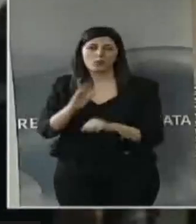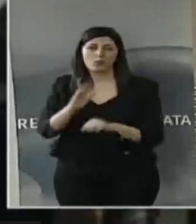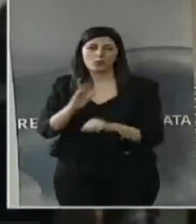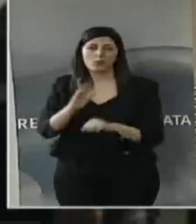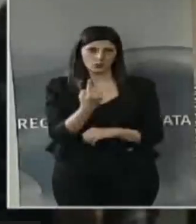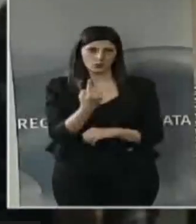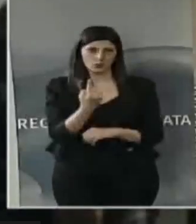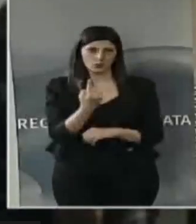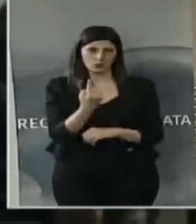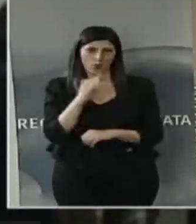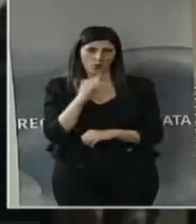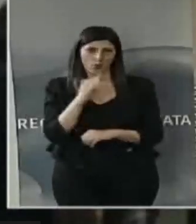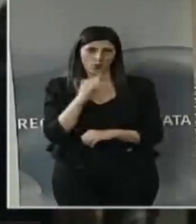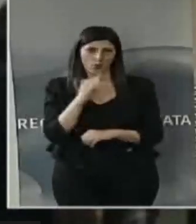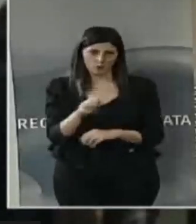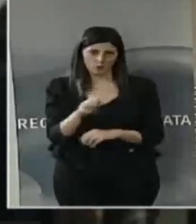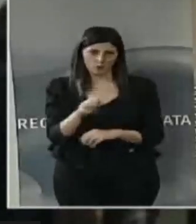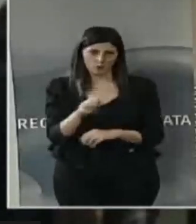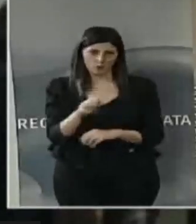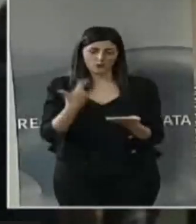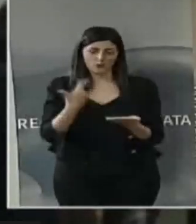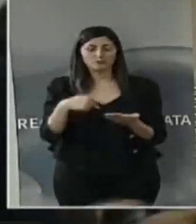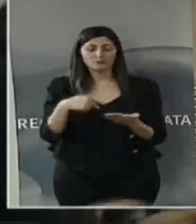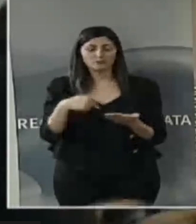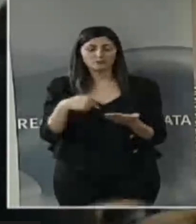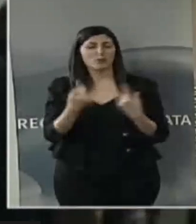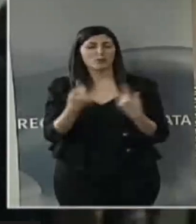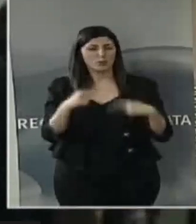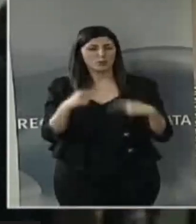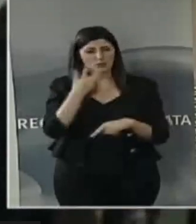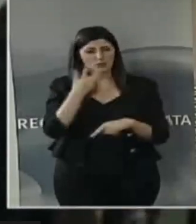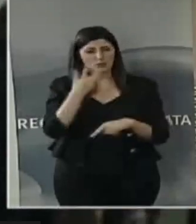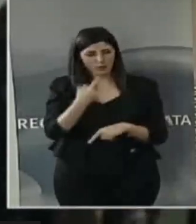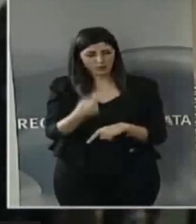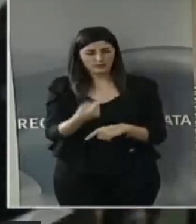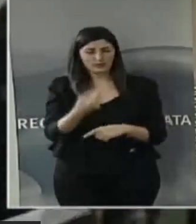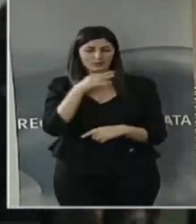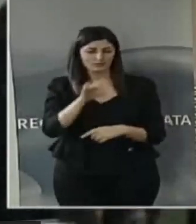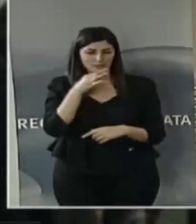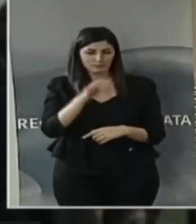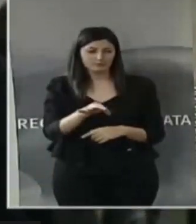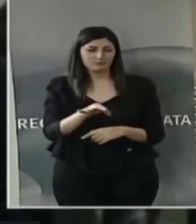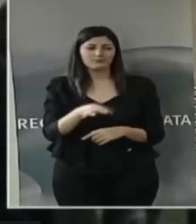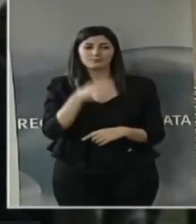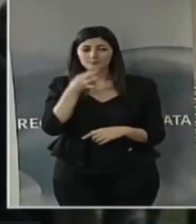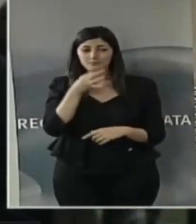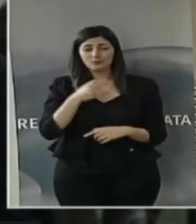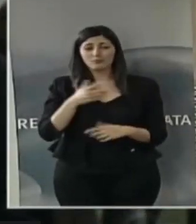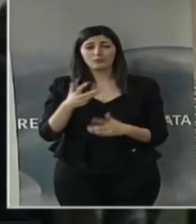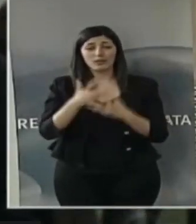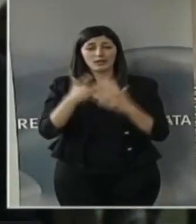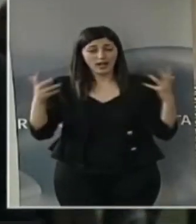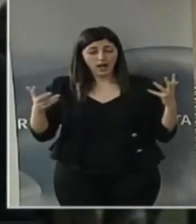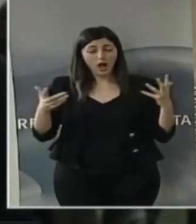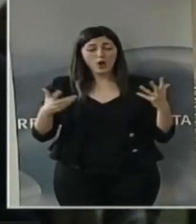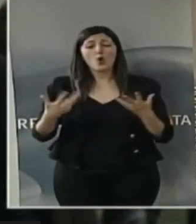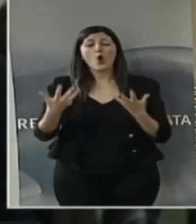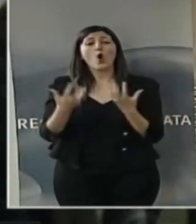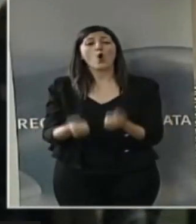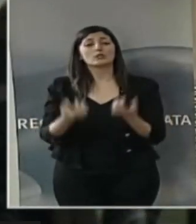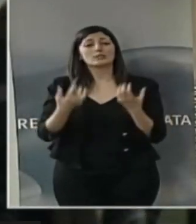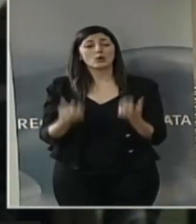diciamo, è a questo il contributo che volevo dare, chiaramente non condividendo i contenuti di